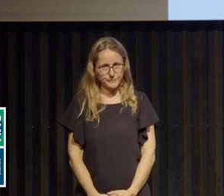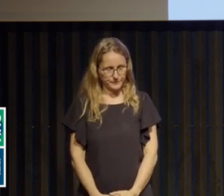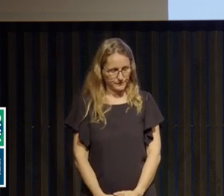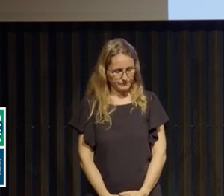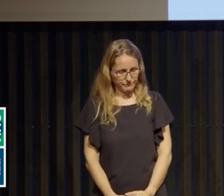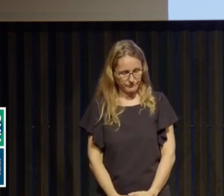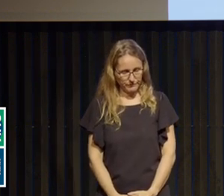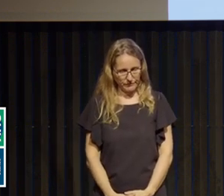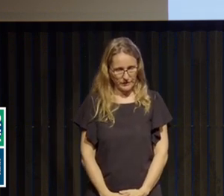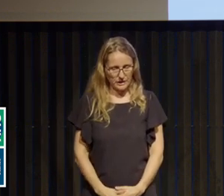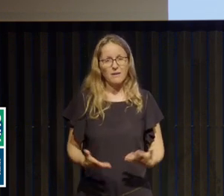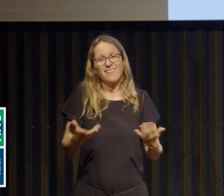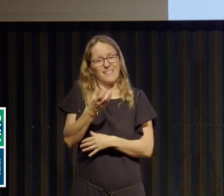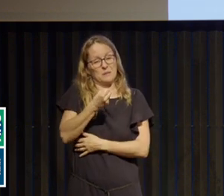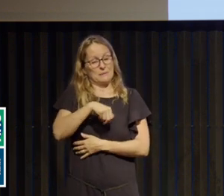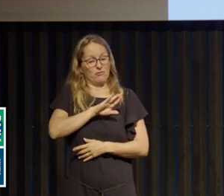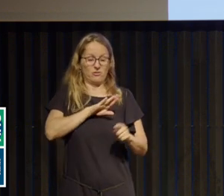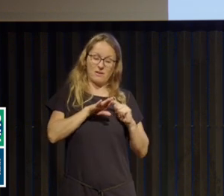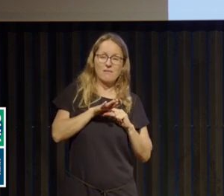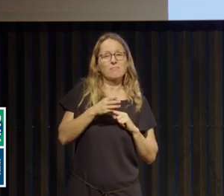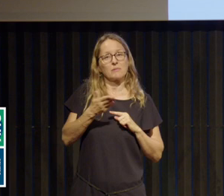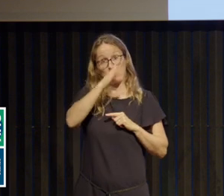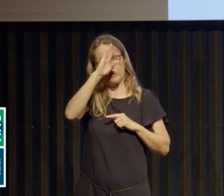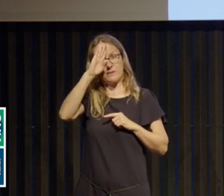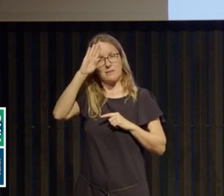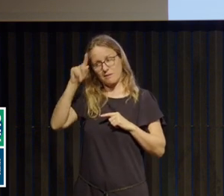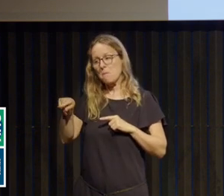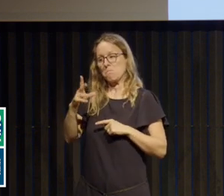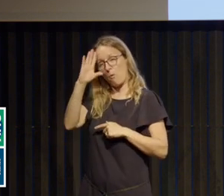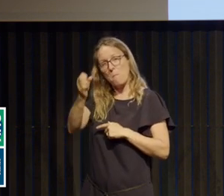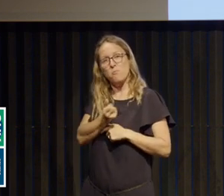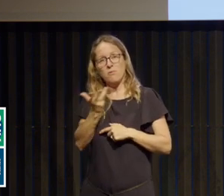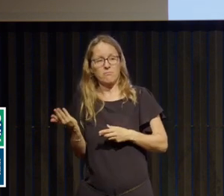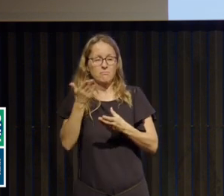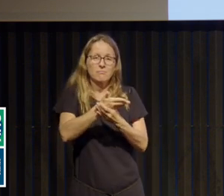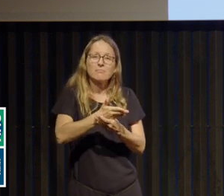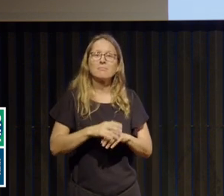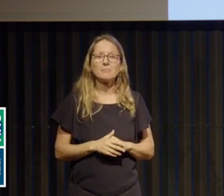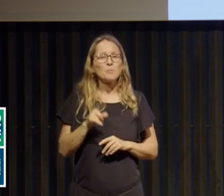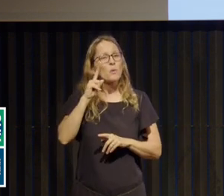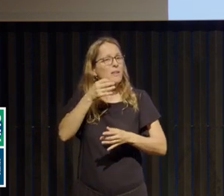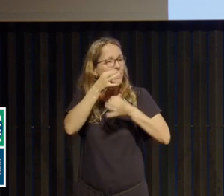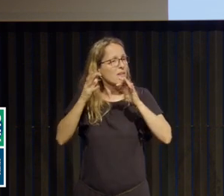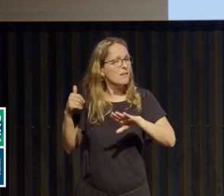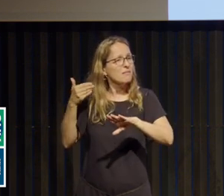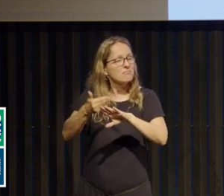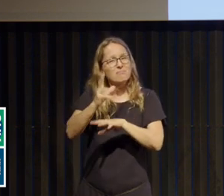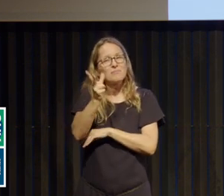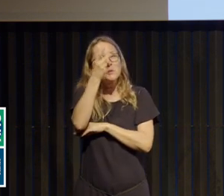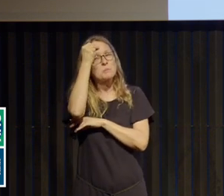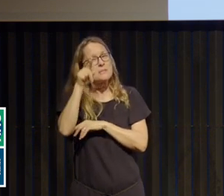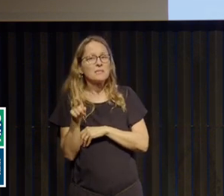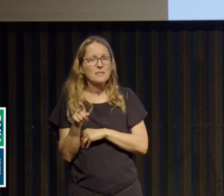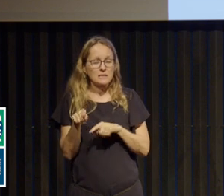La prise en charge nécessite d'être pluridisciplinaire parce que je pense qu'après tout ce que je vous ai dit, vous avez compris qu'il y avait quand même une intrication